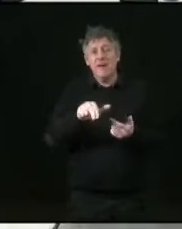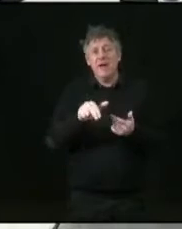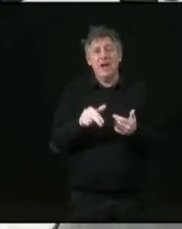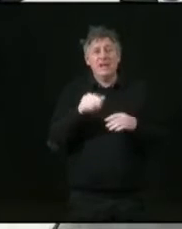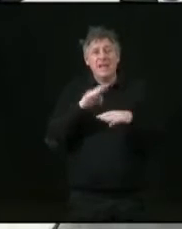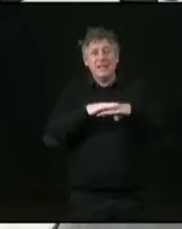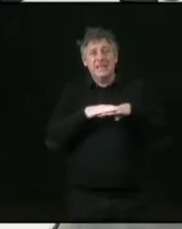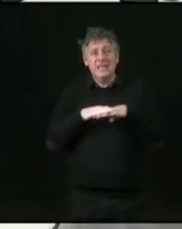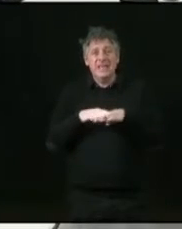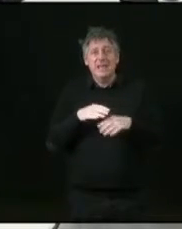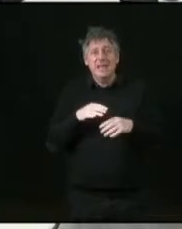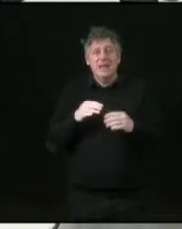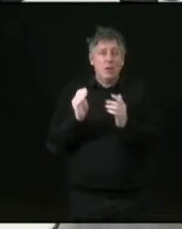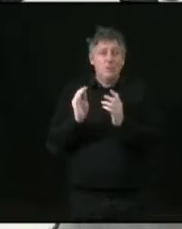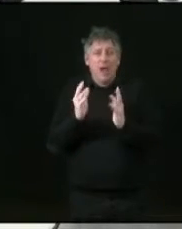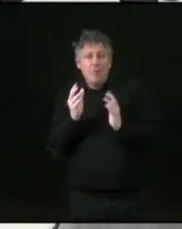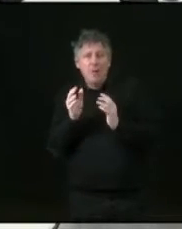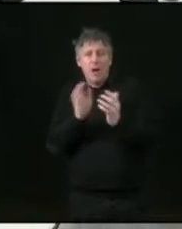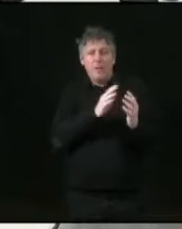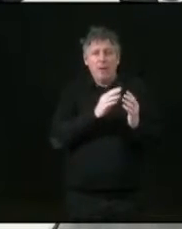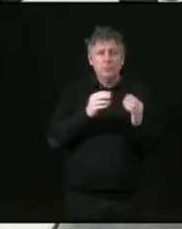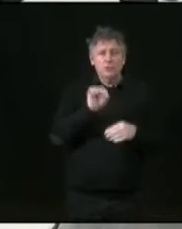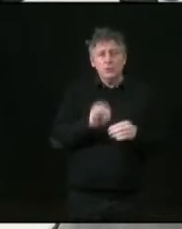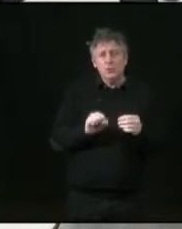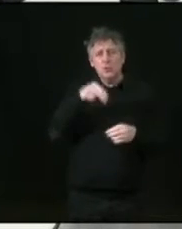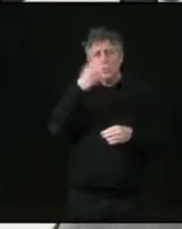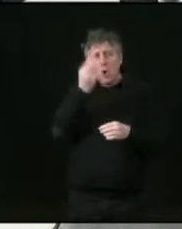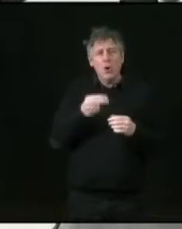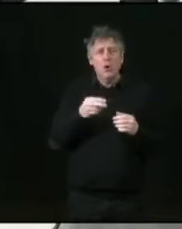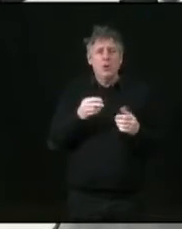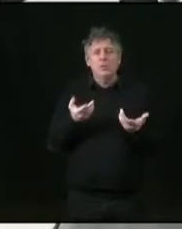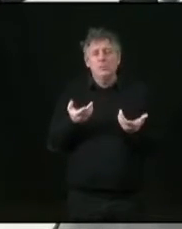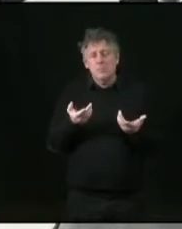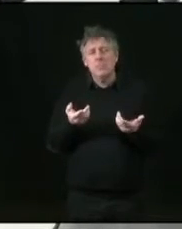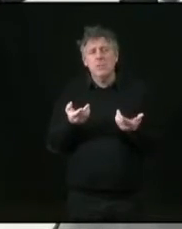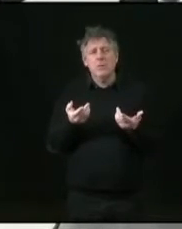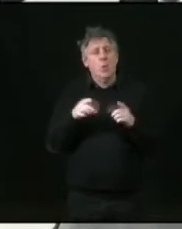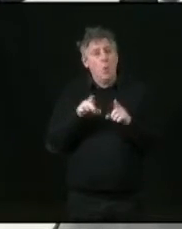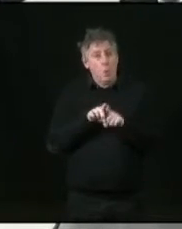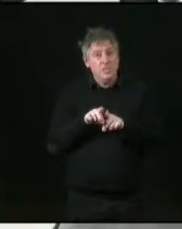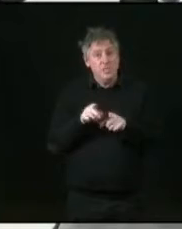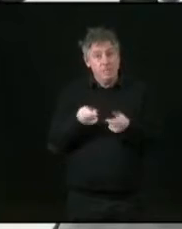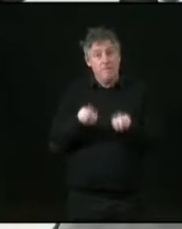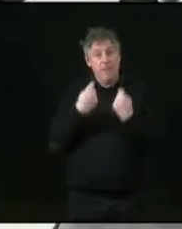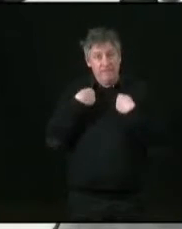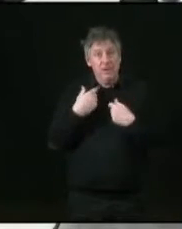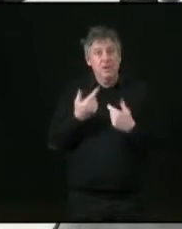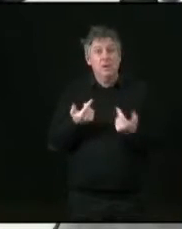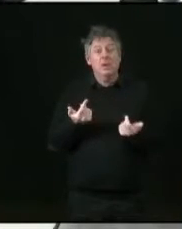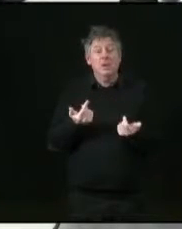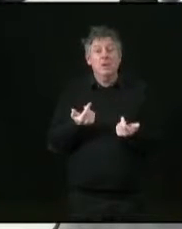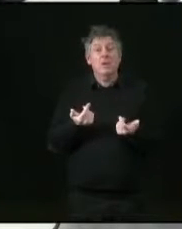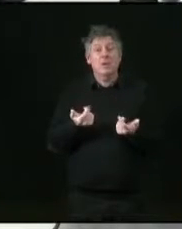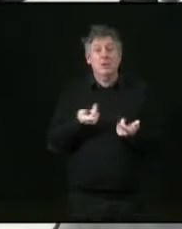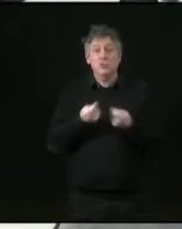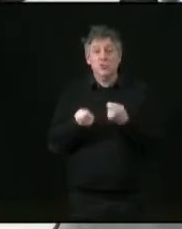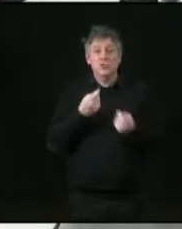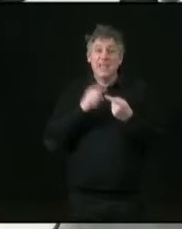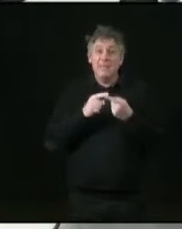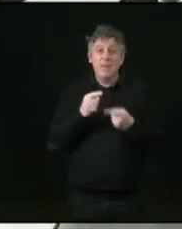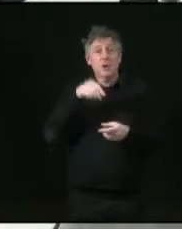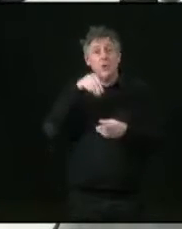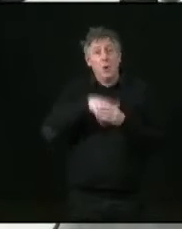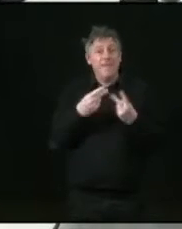quartiers, et dans le sud, et dans le nord, et enfin, c'est ma délégation, beaucoup de choses vont être faites autour de l'animal en ville,